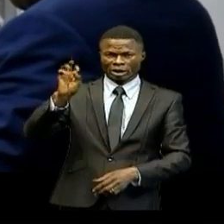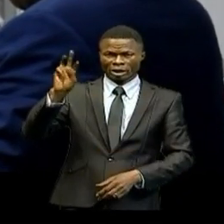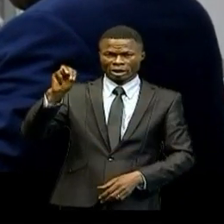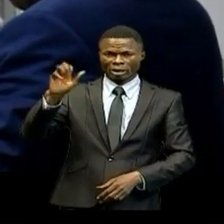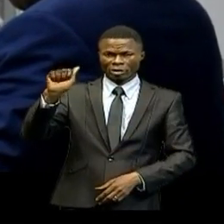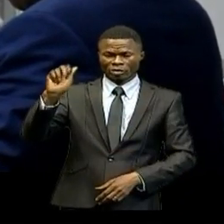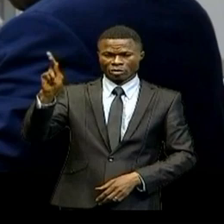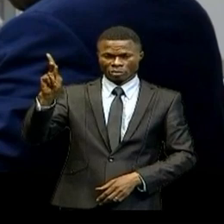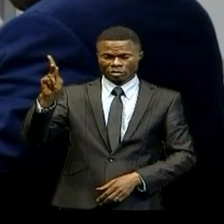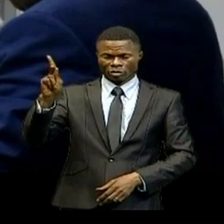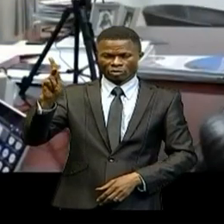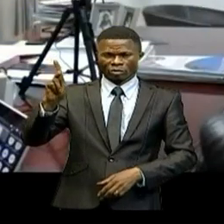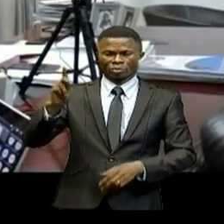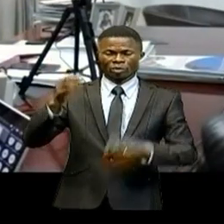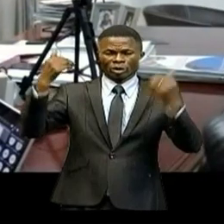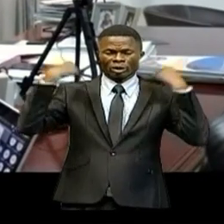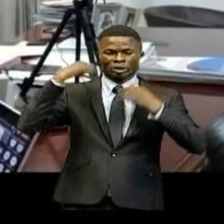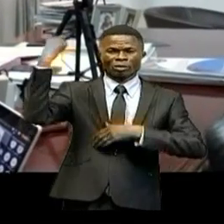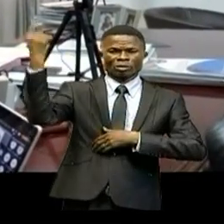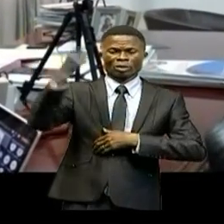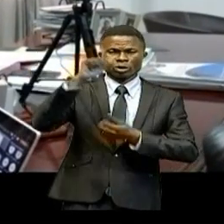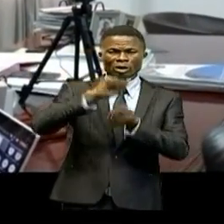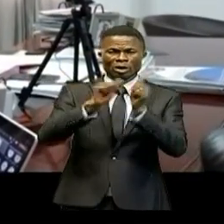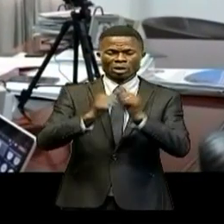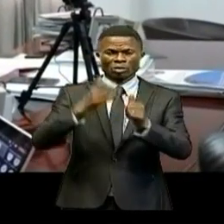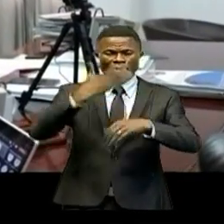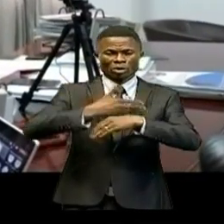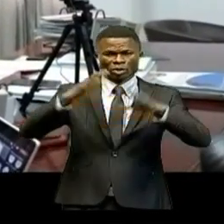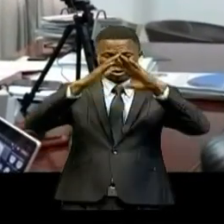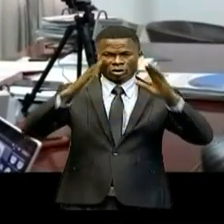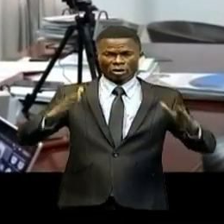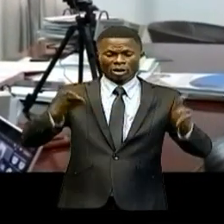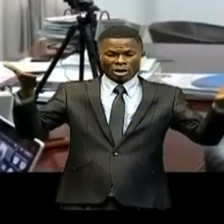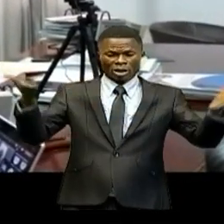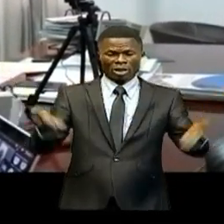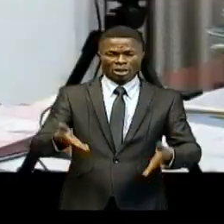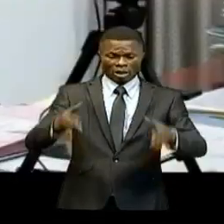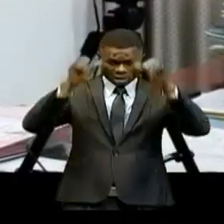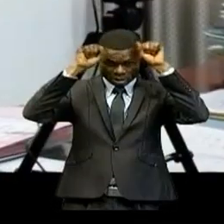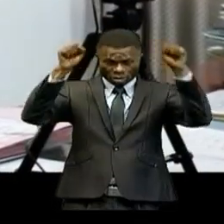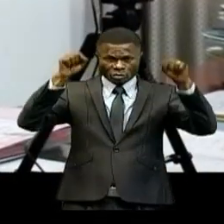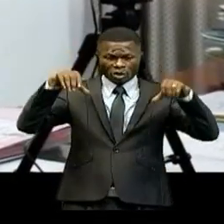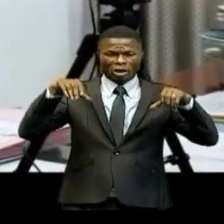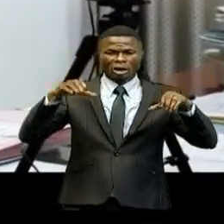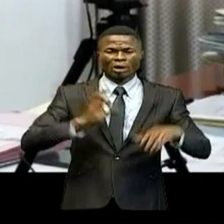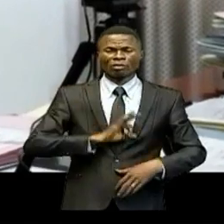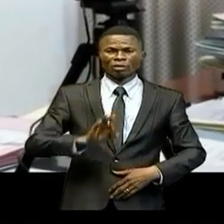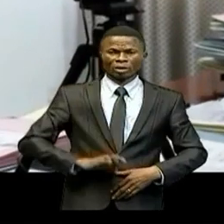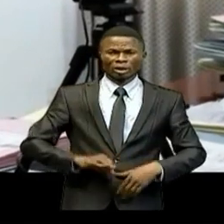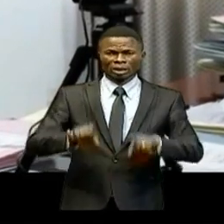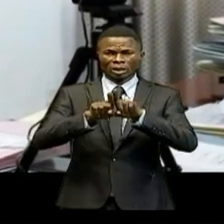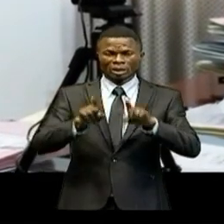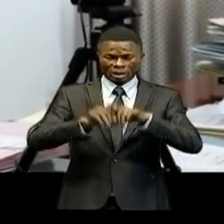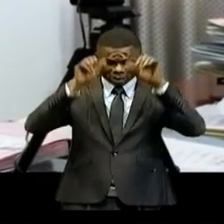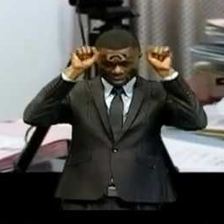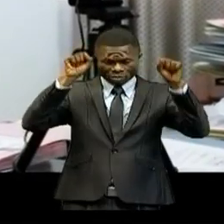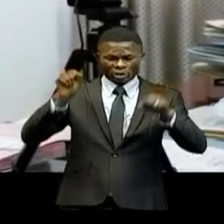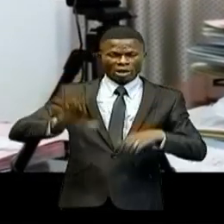Poperti, leader mondial du secteur mobilier, en présence du chef de l'État congolais et de l'émir Dubaï.